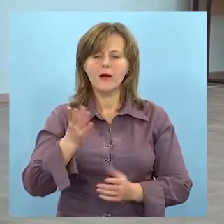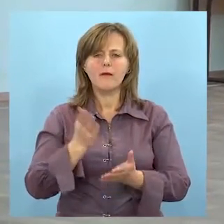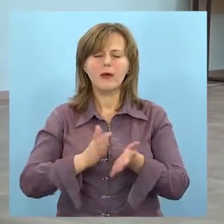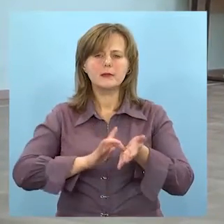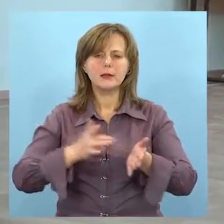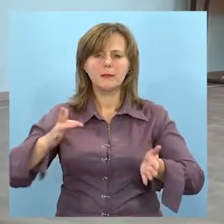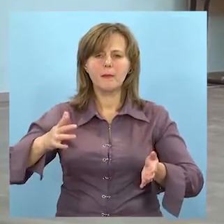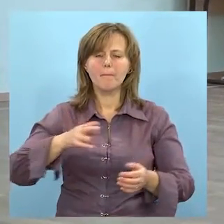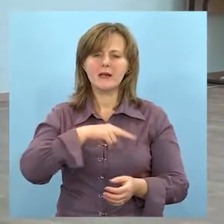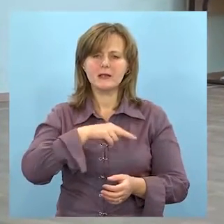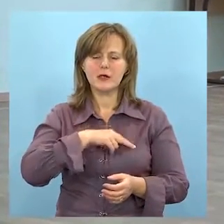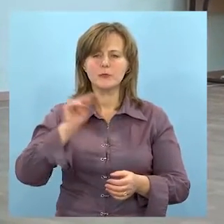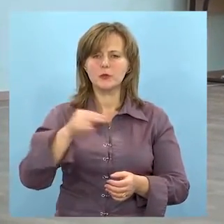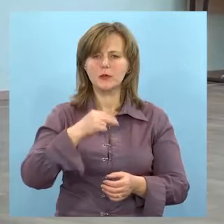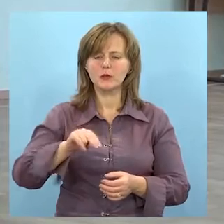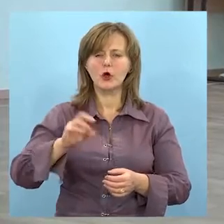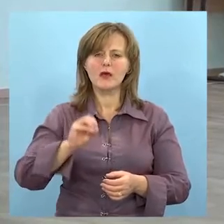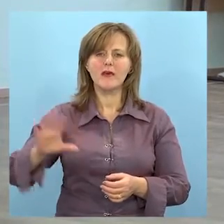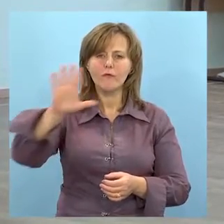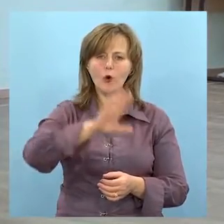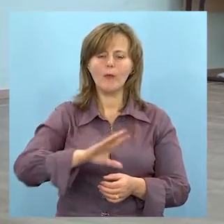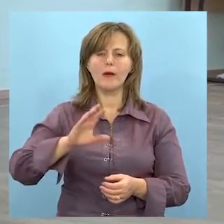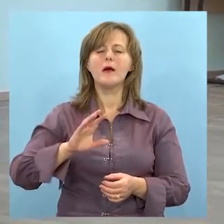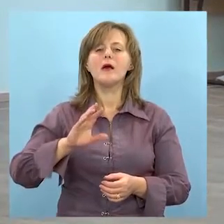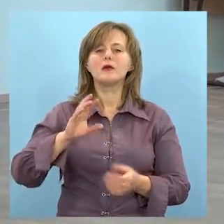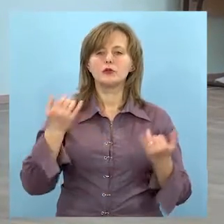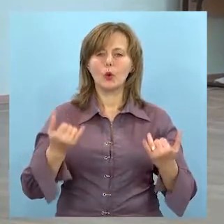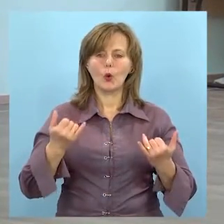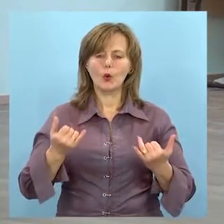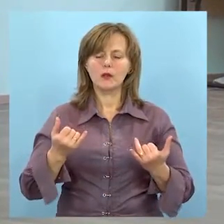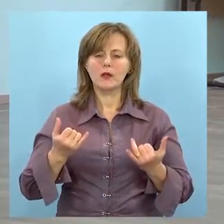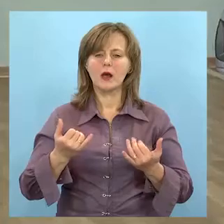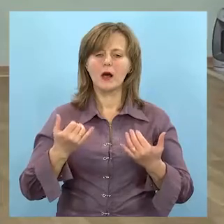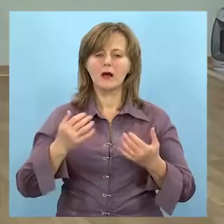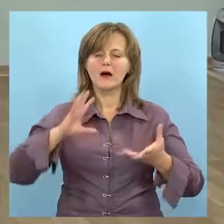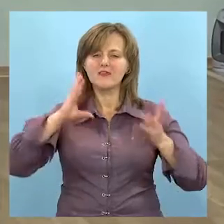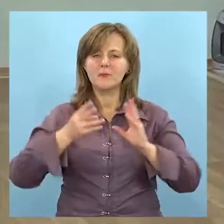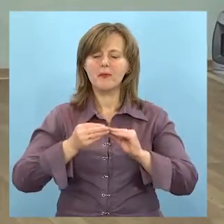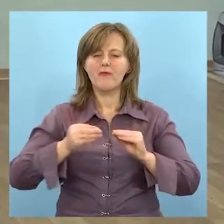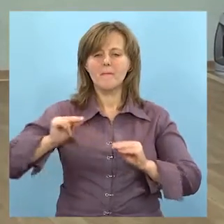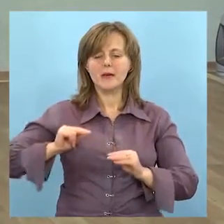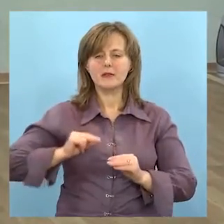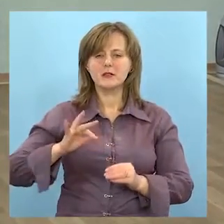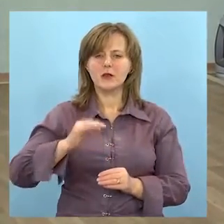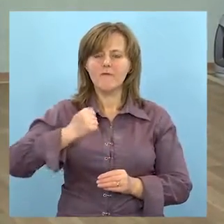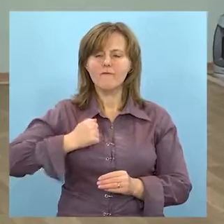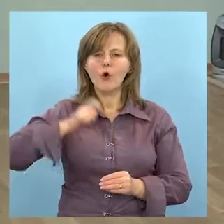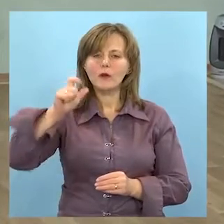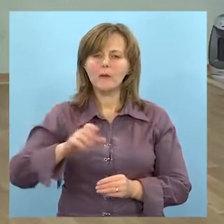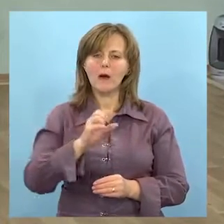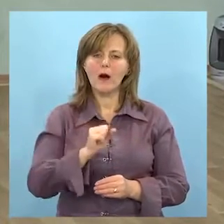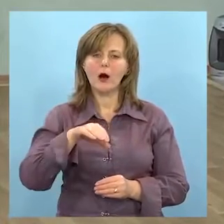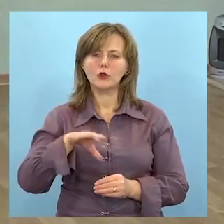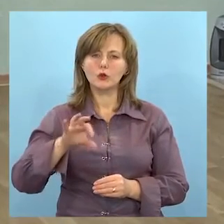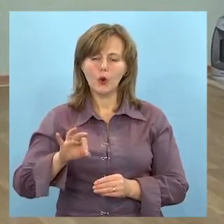Віктор Вовк є срібним призером чемпіонату Європи та учасником чемпіонату світу. Сьогодні налагоджуються співпраці з